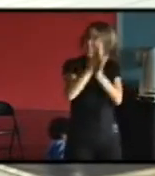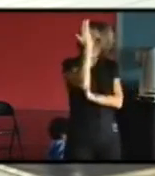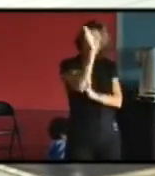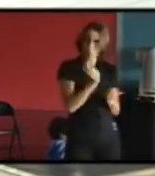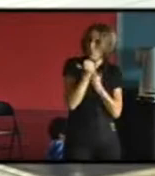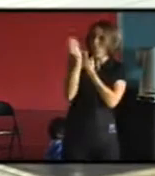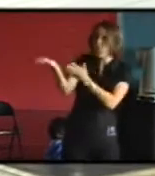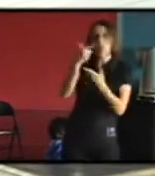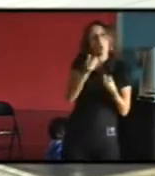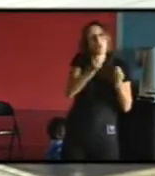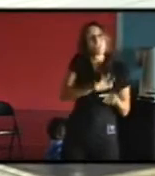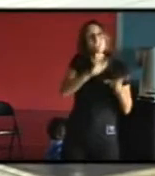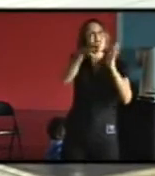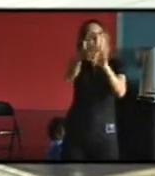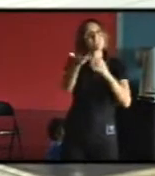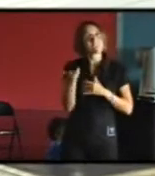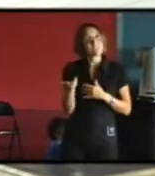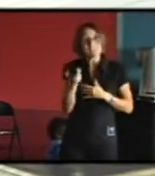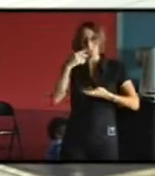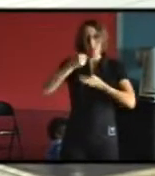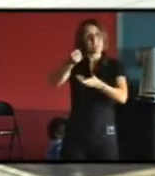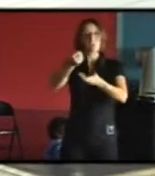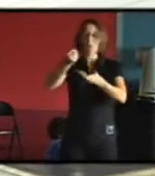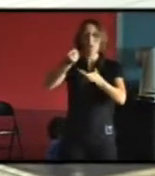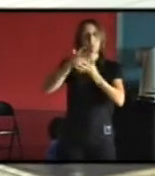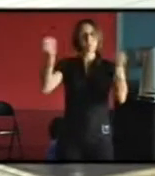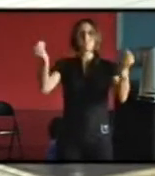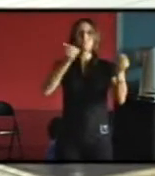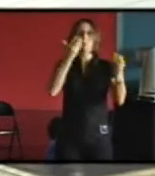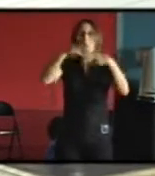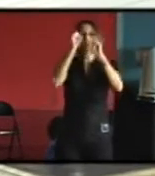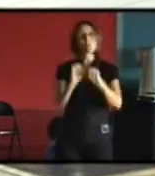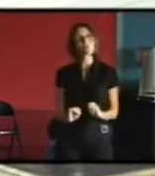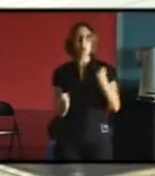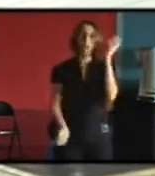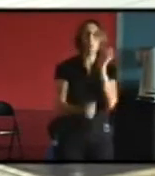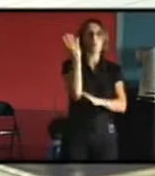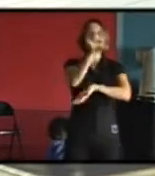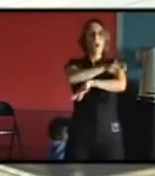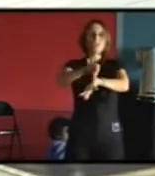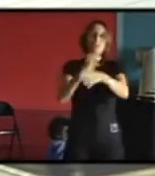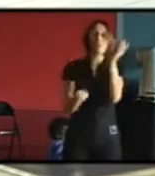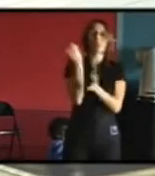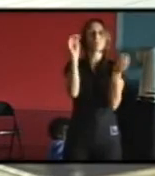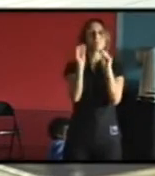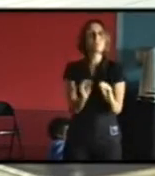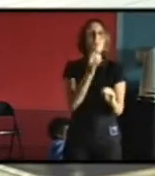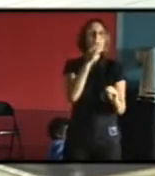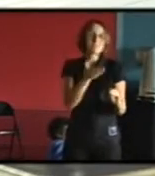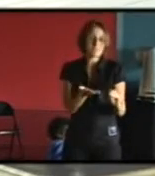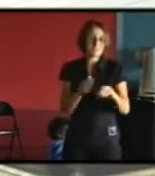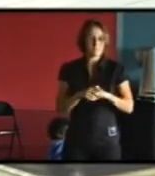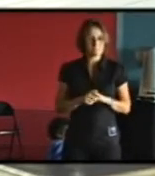on ne peut pas effacer voilà on ne pas effacer un certain nombre d'éléments architecturaux et patrimoniaux